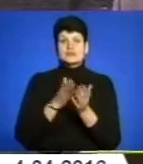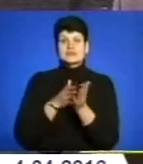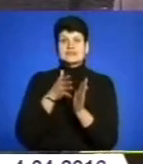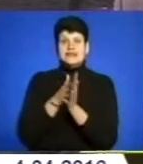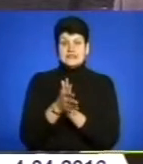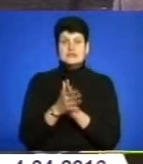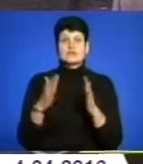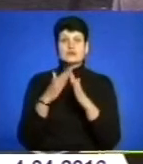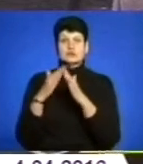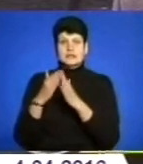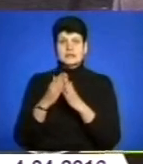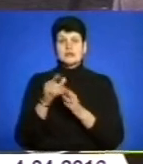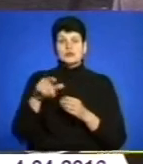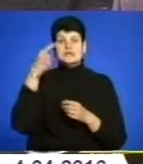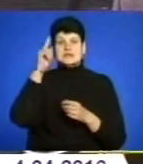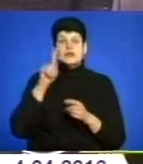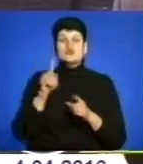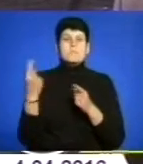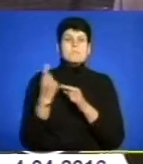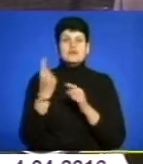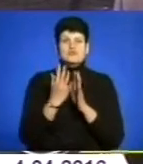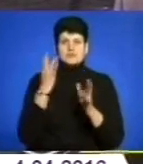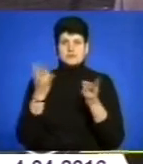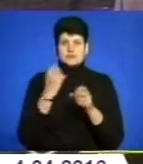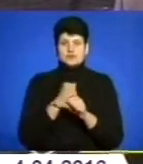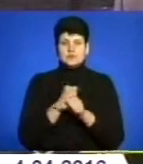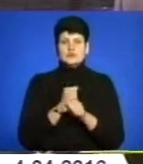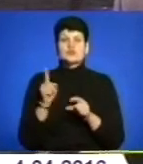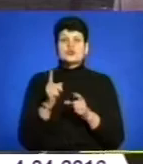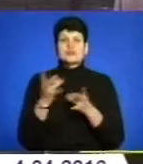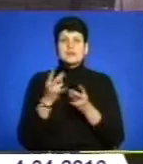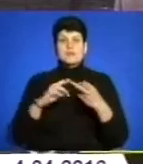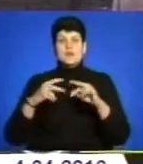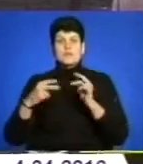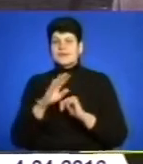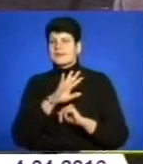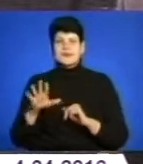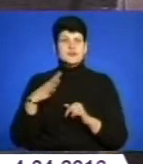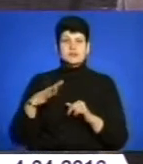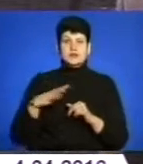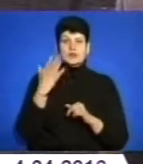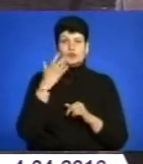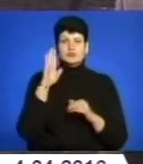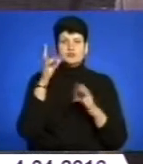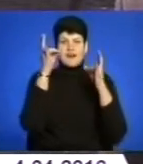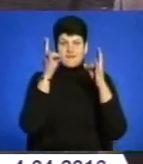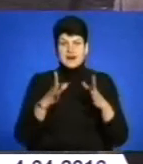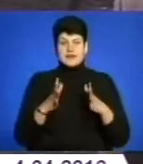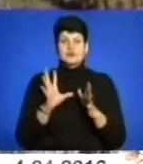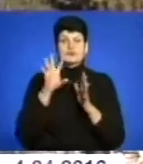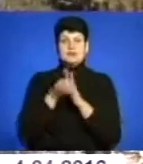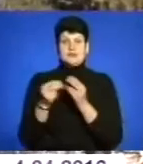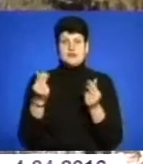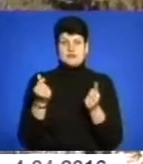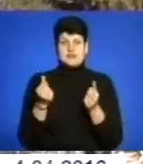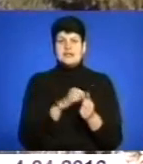будинок. Мешканці знають, що їм першочергово потрібно робити, що першочергово потрібно замінити, не чекаючи, поки станеться аварія, і тоді вкладати кошти.